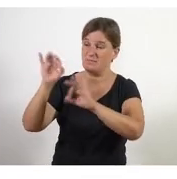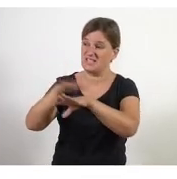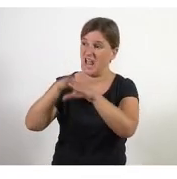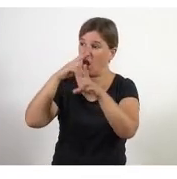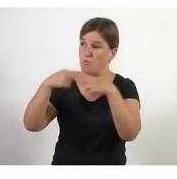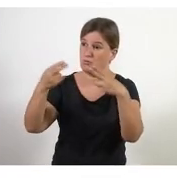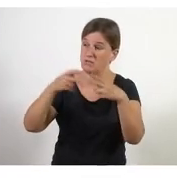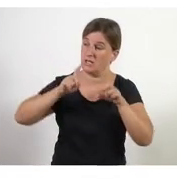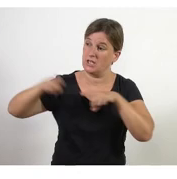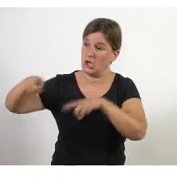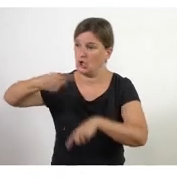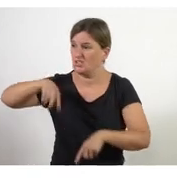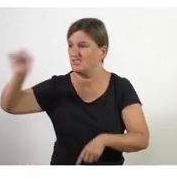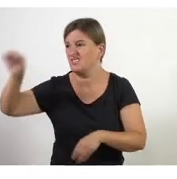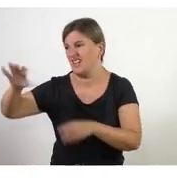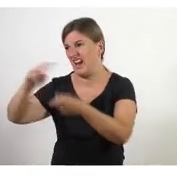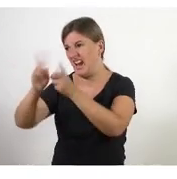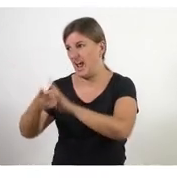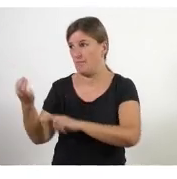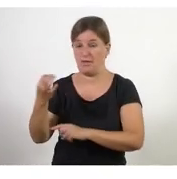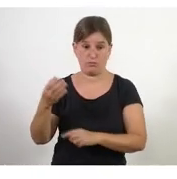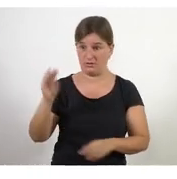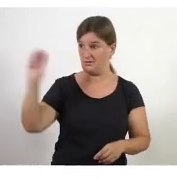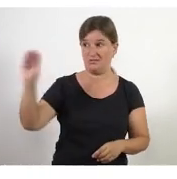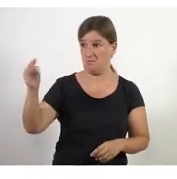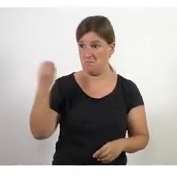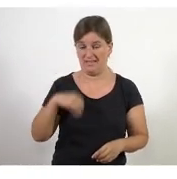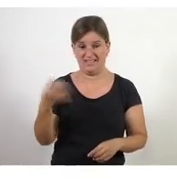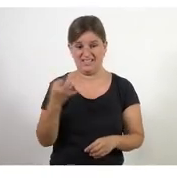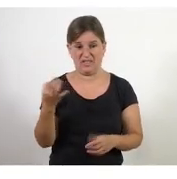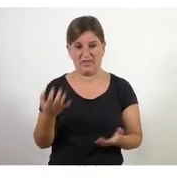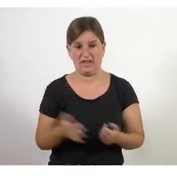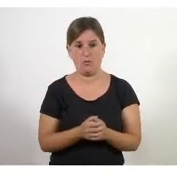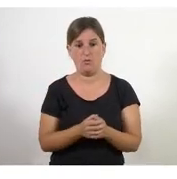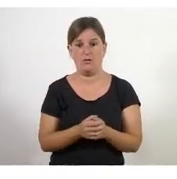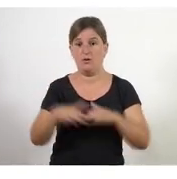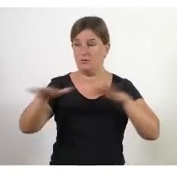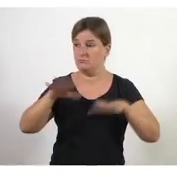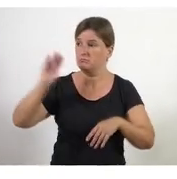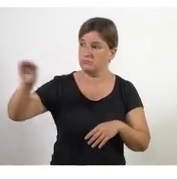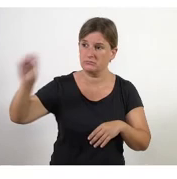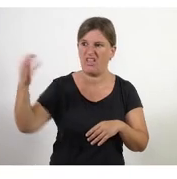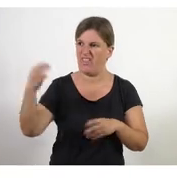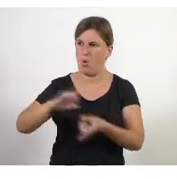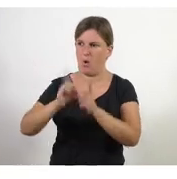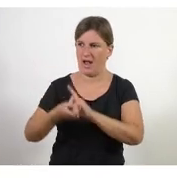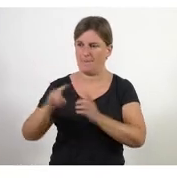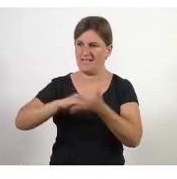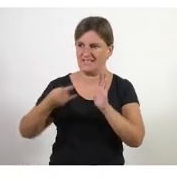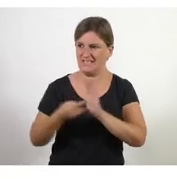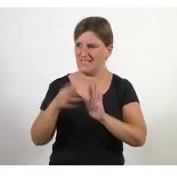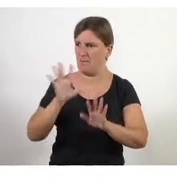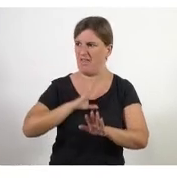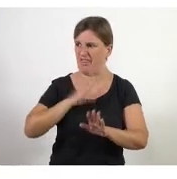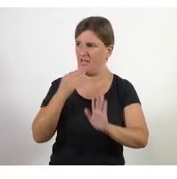A nosaltres doncs ja podeu començar o sigui ja podeu començar a demanar canvis canvis